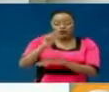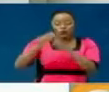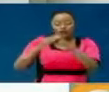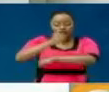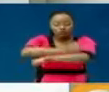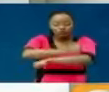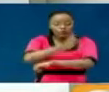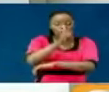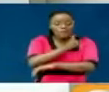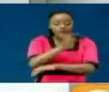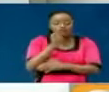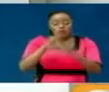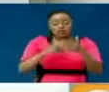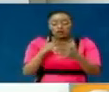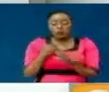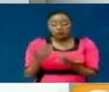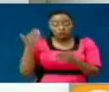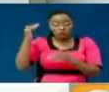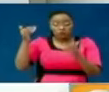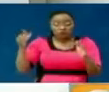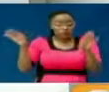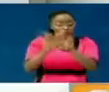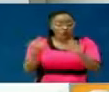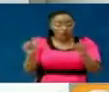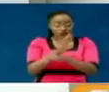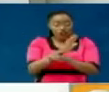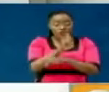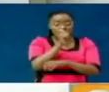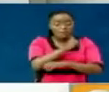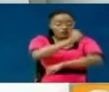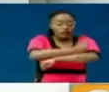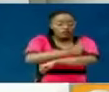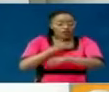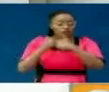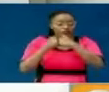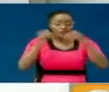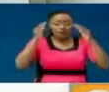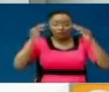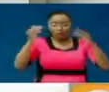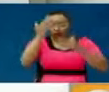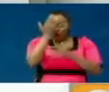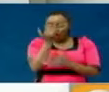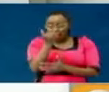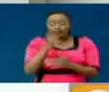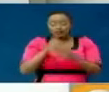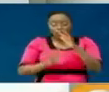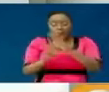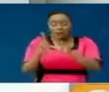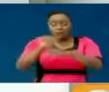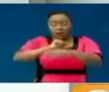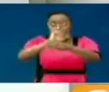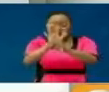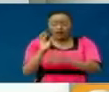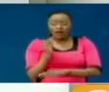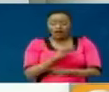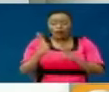kibinafsi kusema kwamba zinataka kufunga kabisa. Shule za kibinafsi zimekumwa na changamoto za kiuchumi kutoka na janga la corona